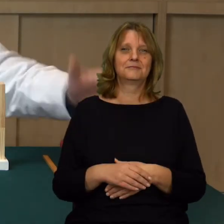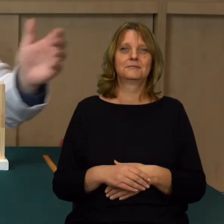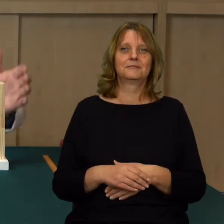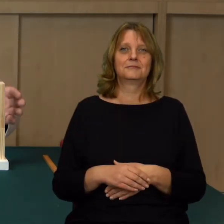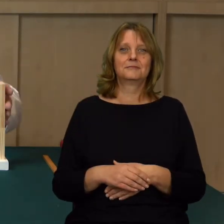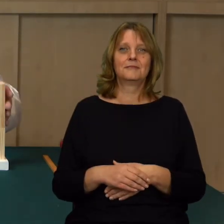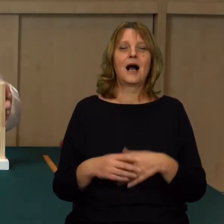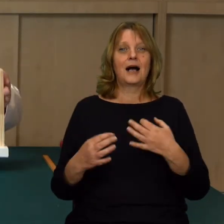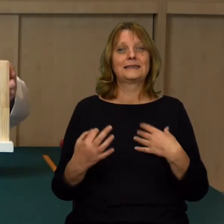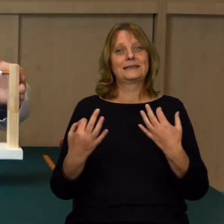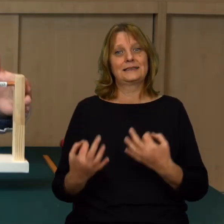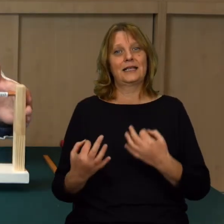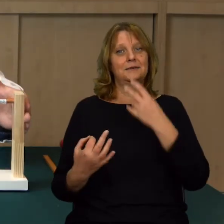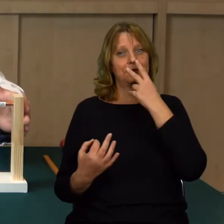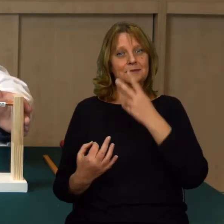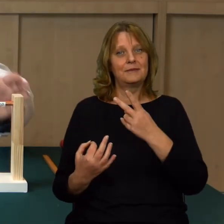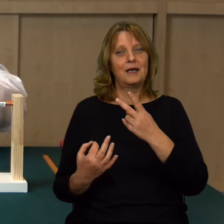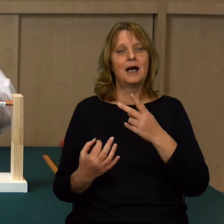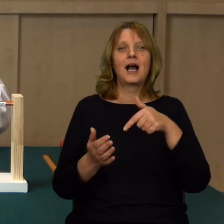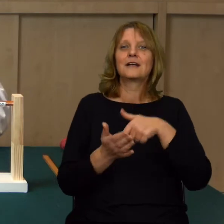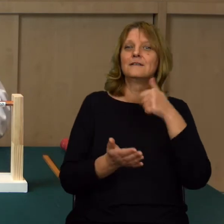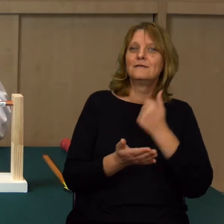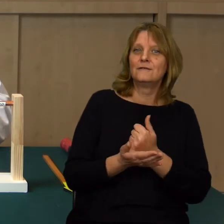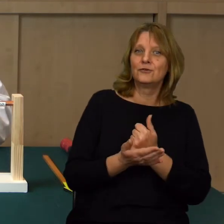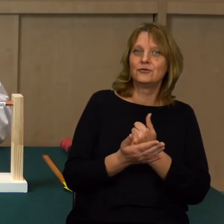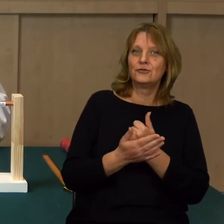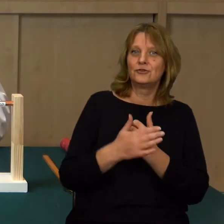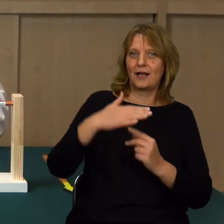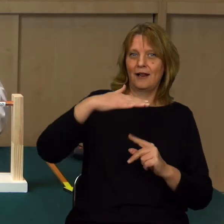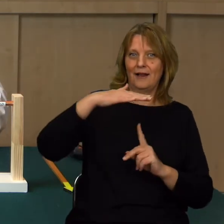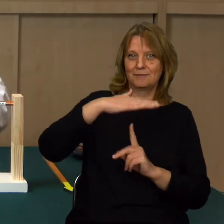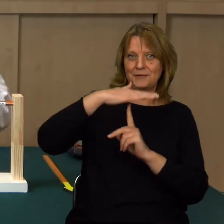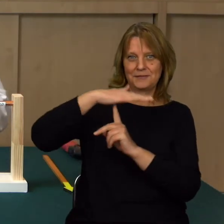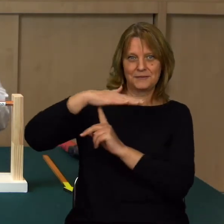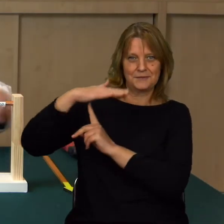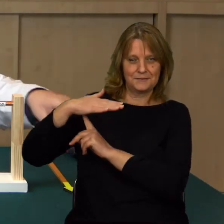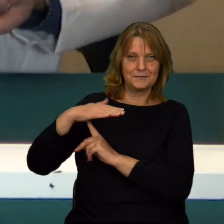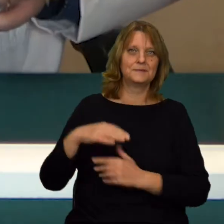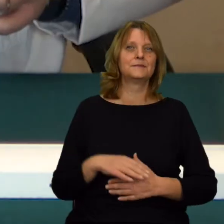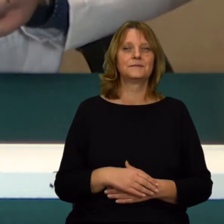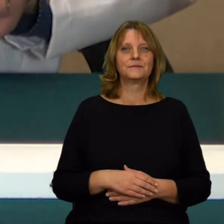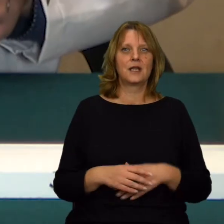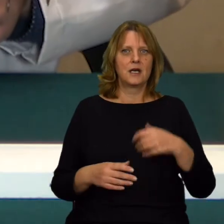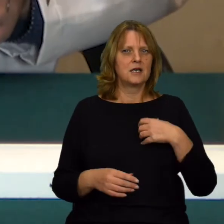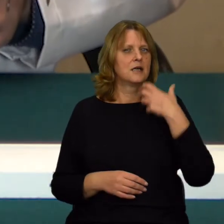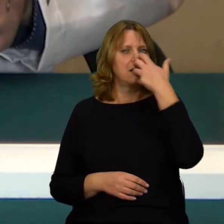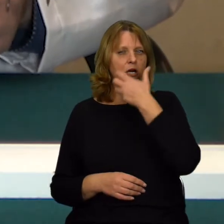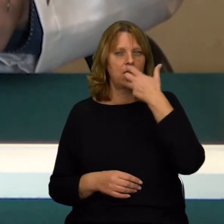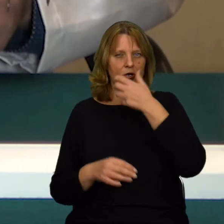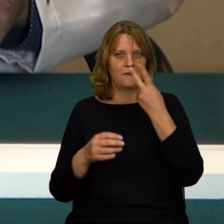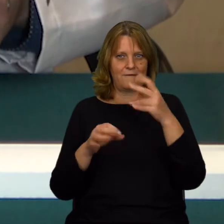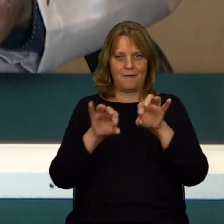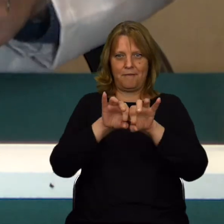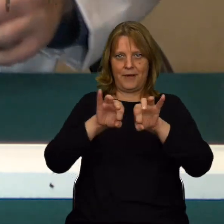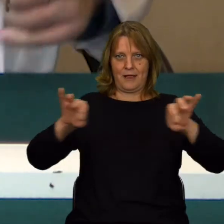metalowej, a my zajmiemy się właśnie gwoździkami podwieszonymi na tych dwóch prętach. Oczywiście muszę porządnie rozgrzać